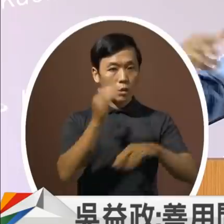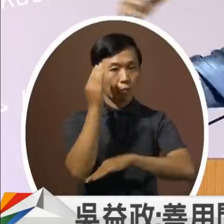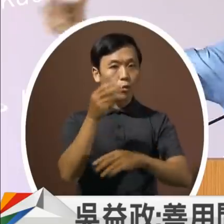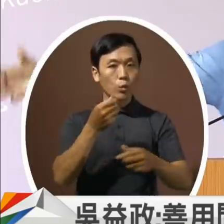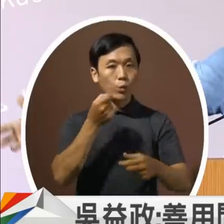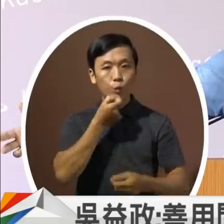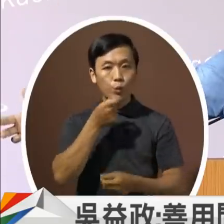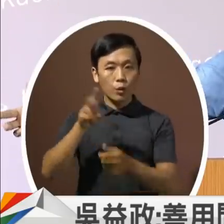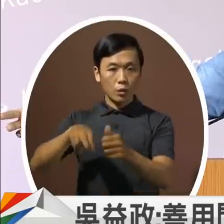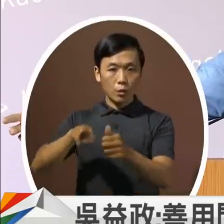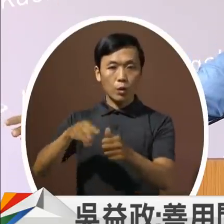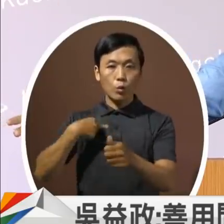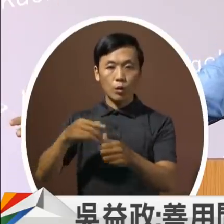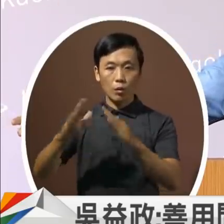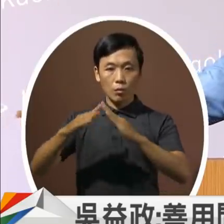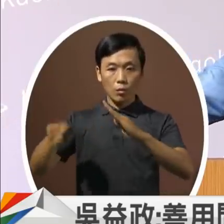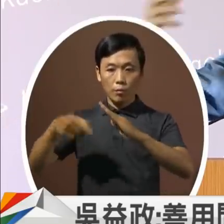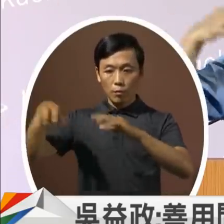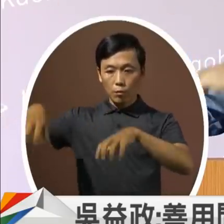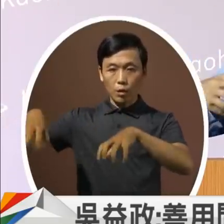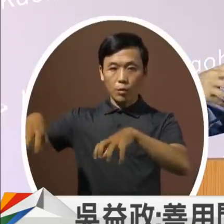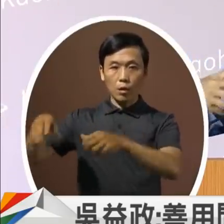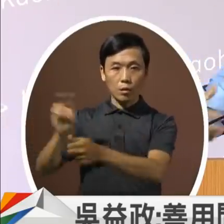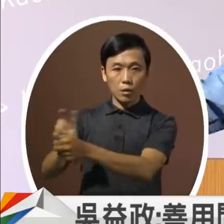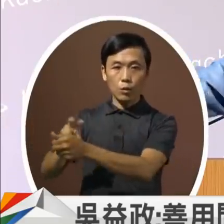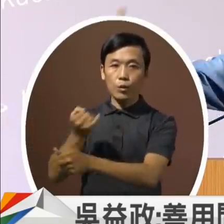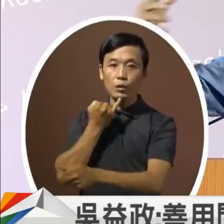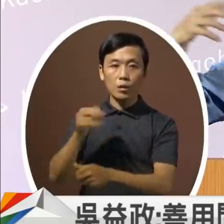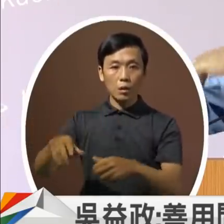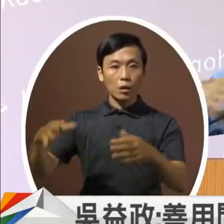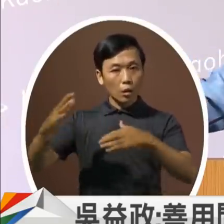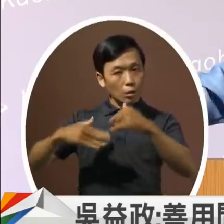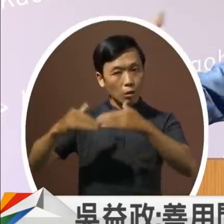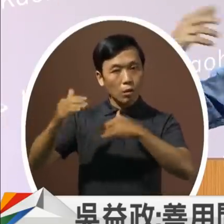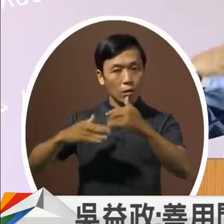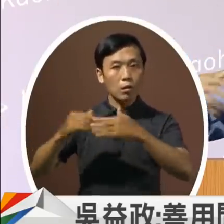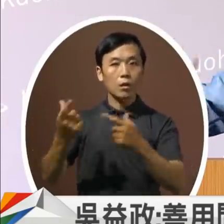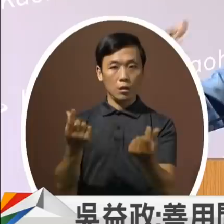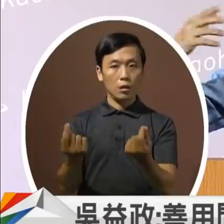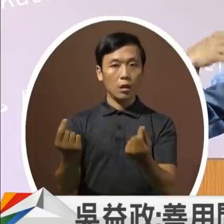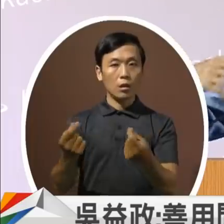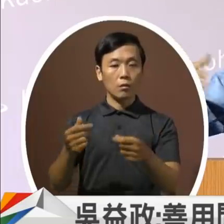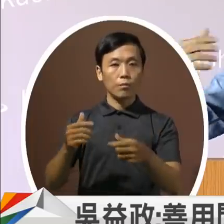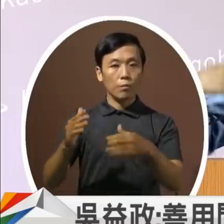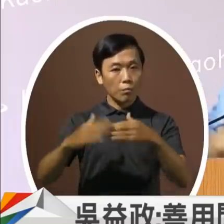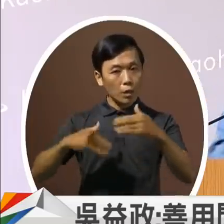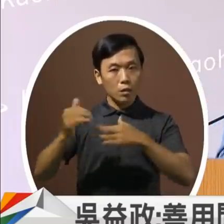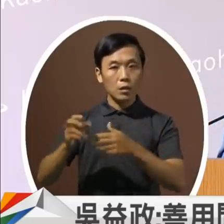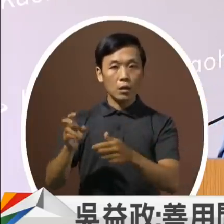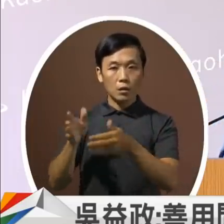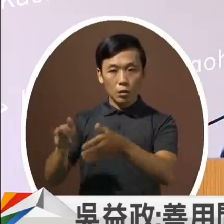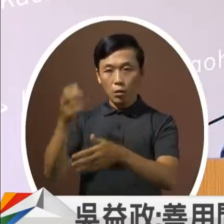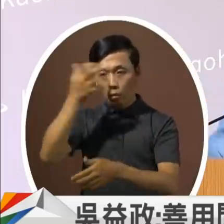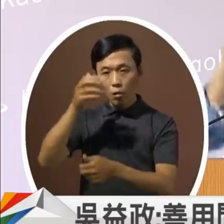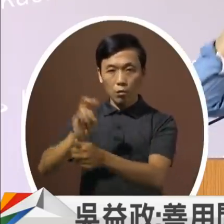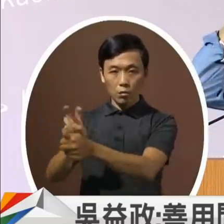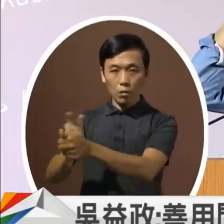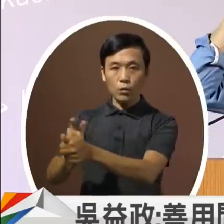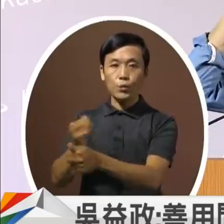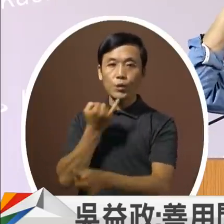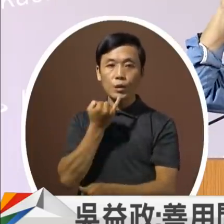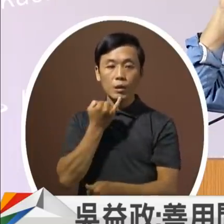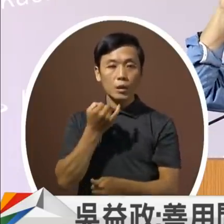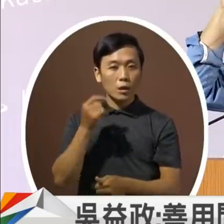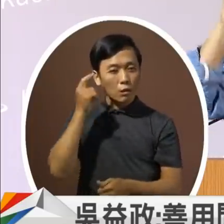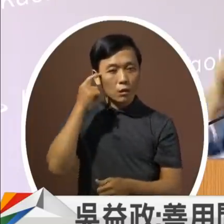我也可以同时照顾邻居这个也是一种合作社的一个共同在解决我帮忙照顾老人的照顾想